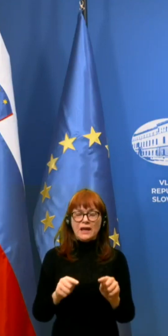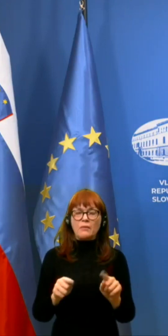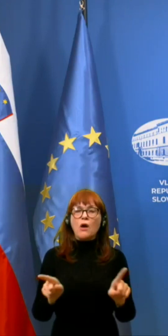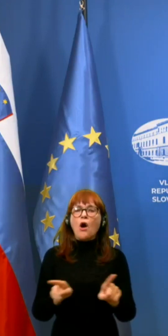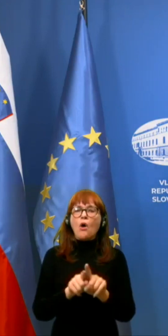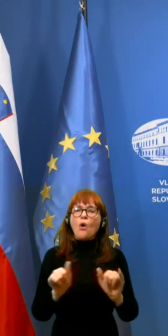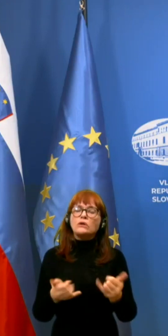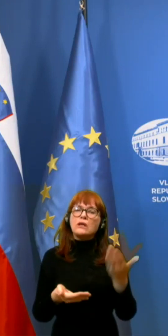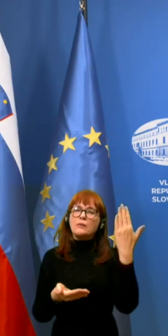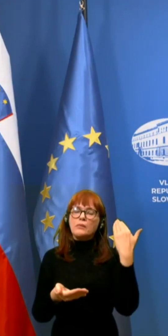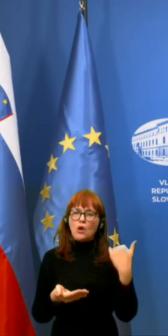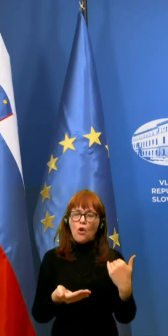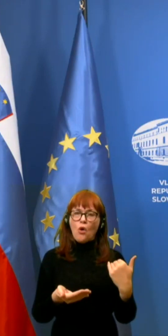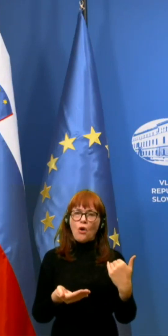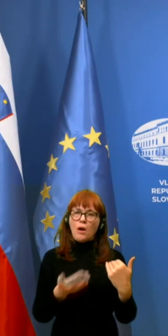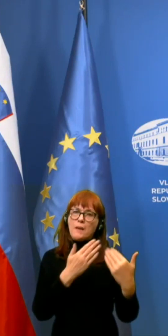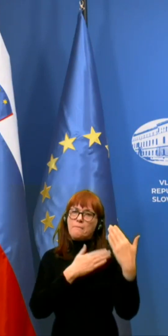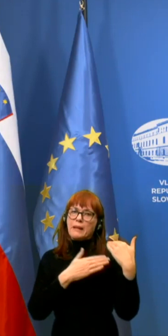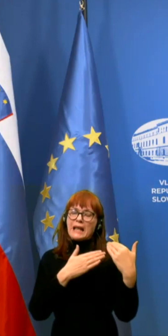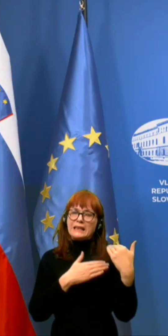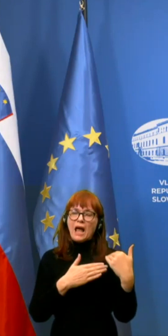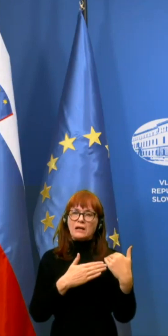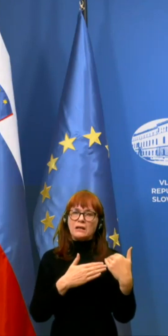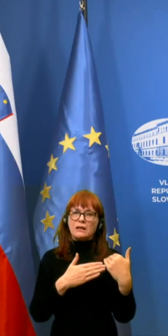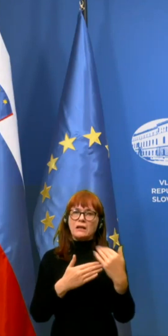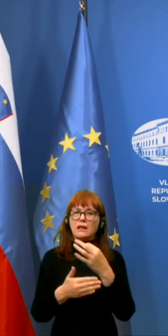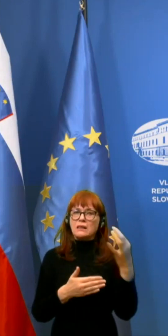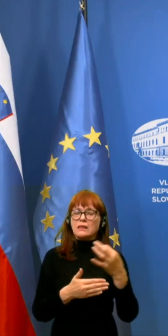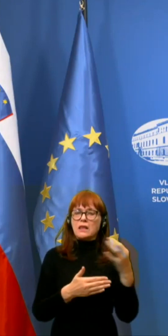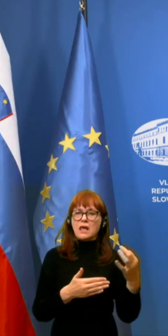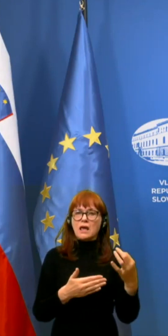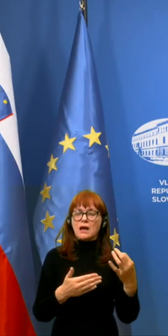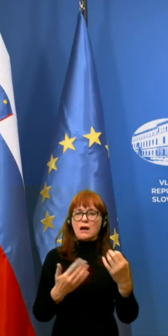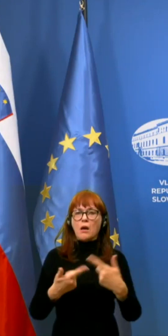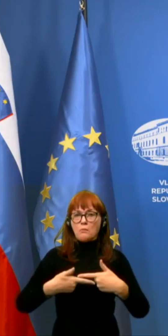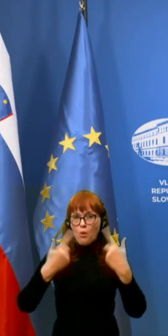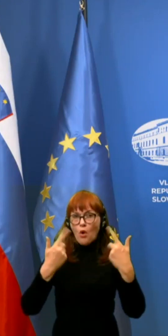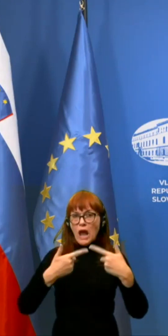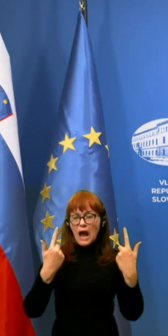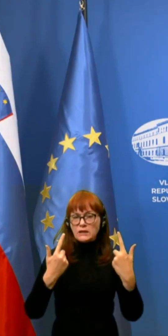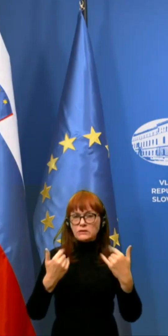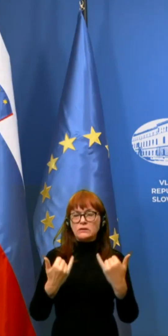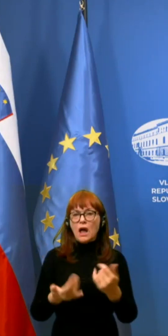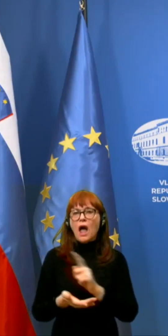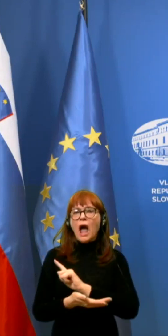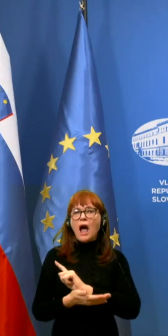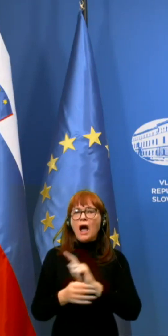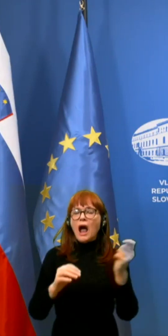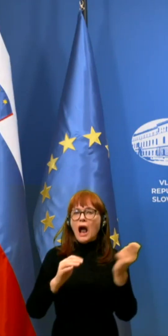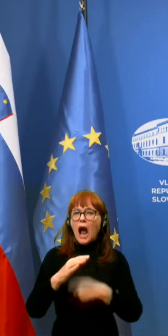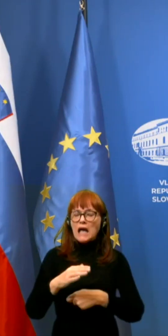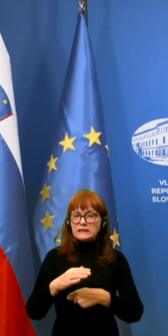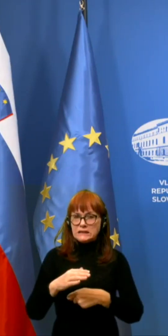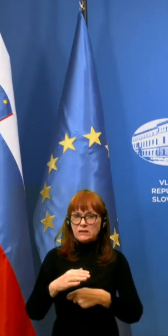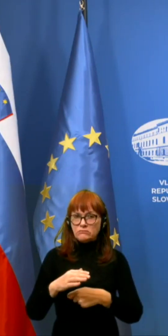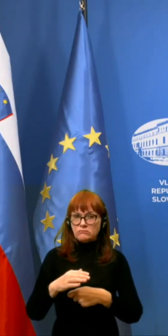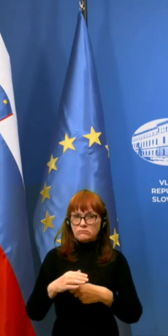tako, kot je bilo v preteklih dneh, že pojasnil, so kazni, ki jih bo seveda